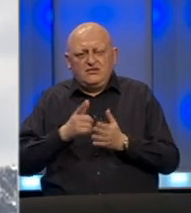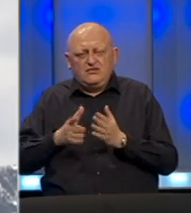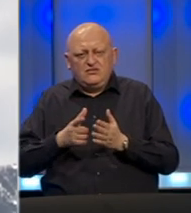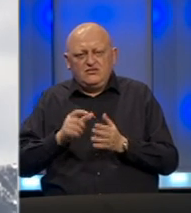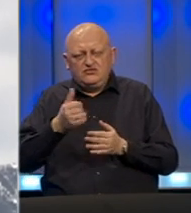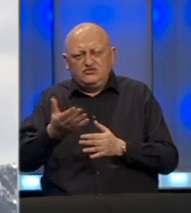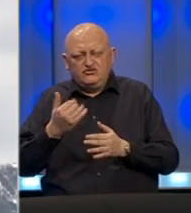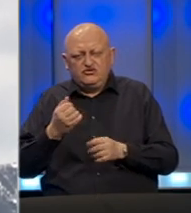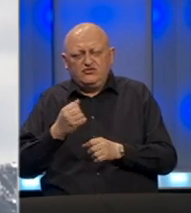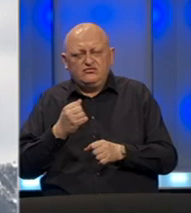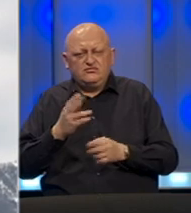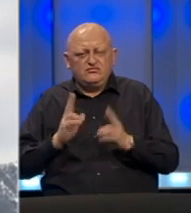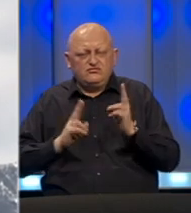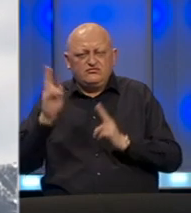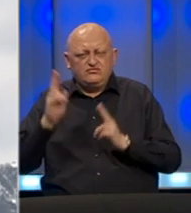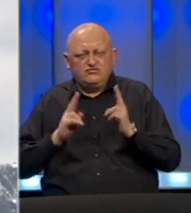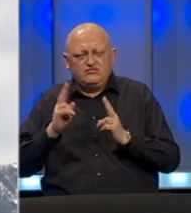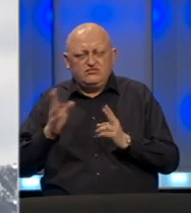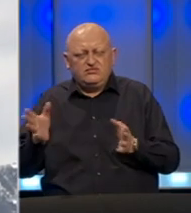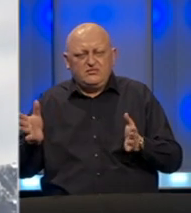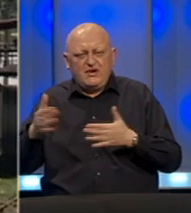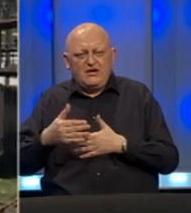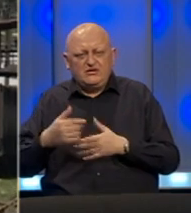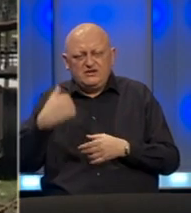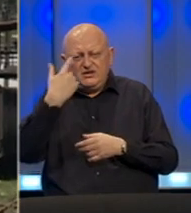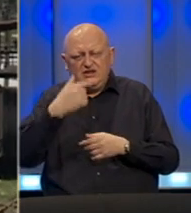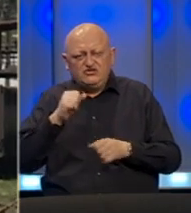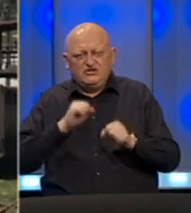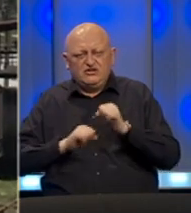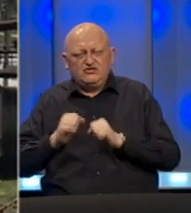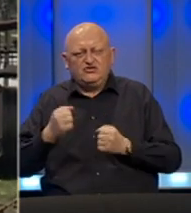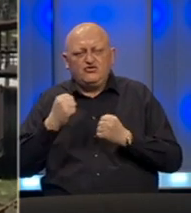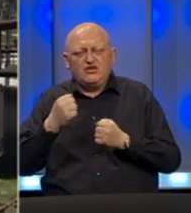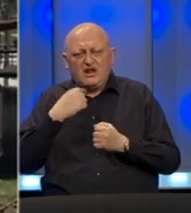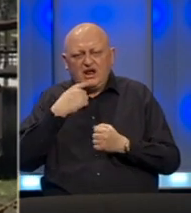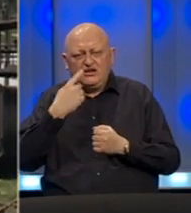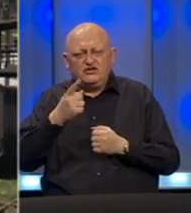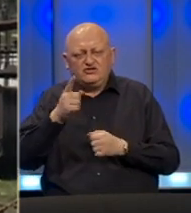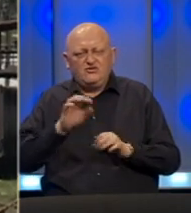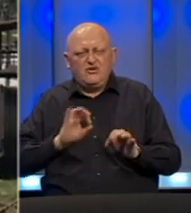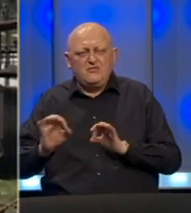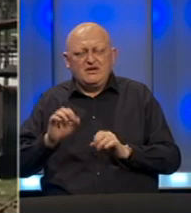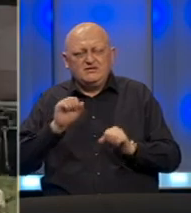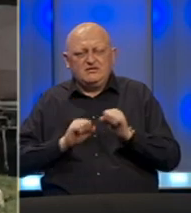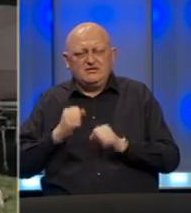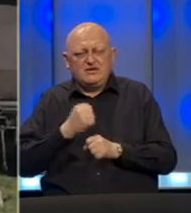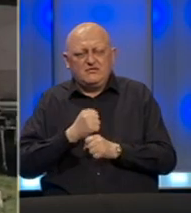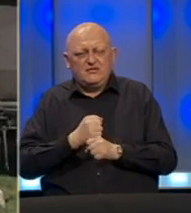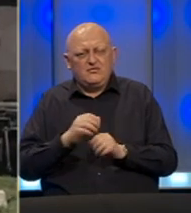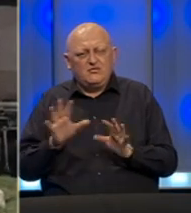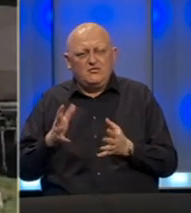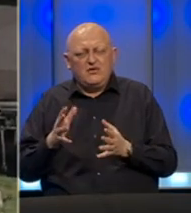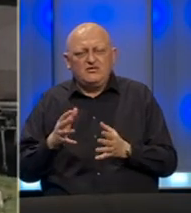odnosno što prije, usaglasi taj paket lične zašte rudara kada je režak o njihovoj bezbjednosti na poslu. Međutim,